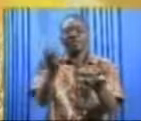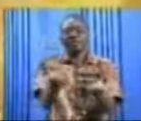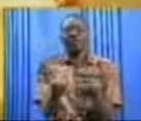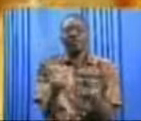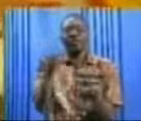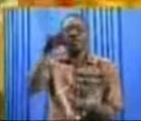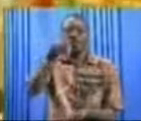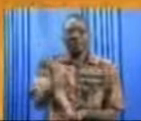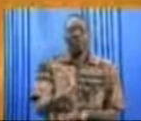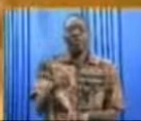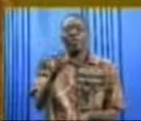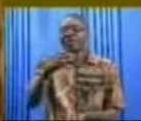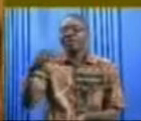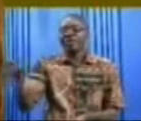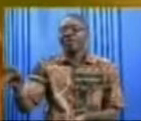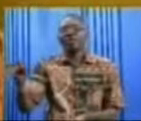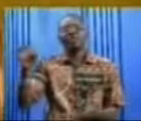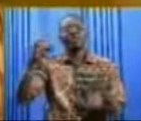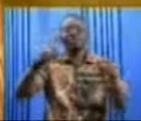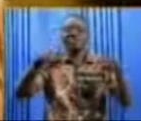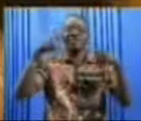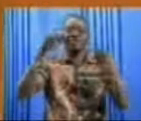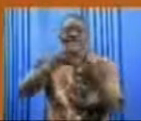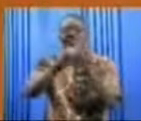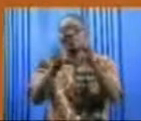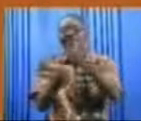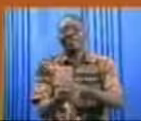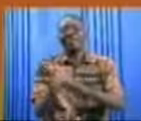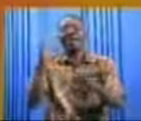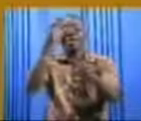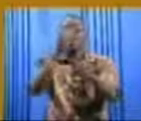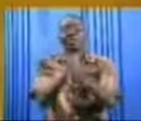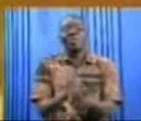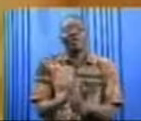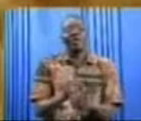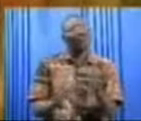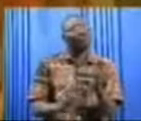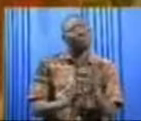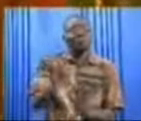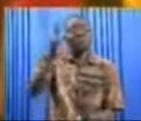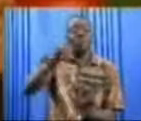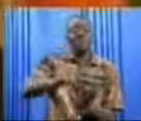le Burkina Faso se succède à lui-même en décrochant le plus gros lot.